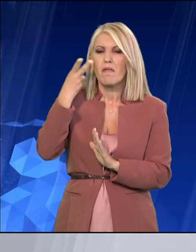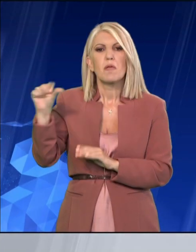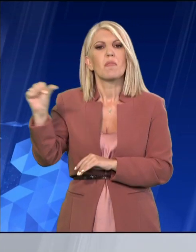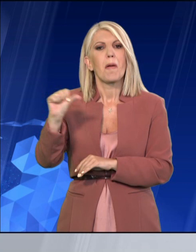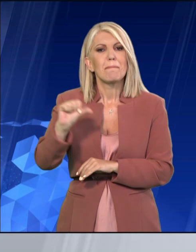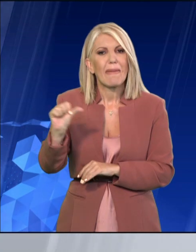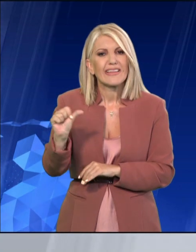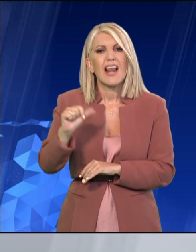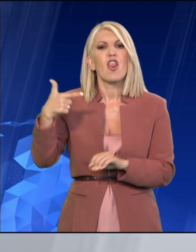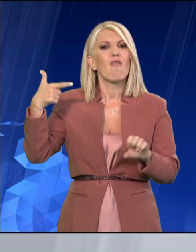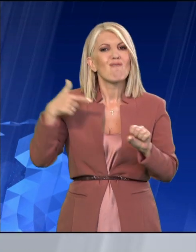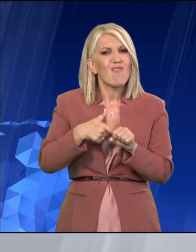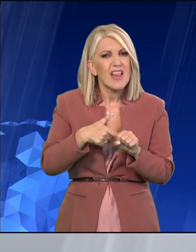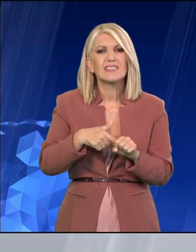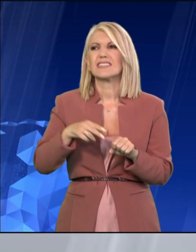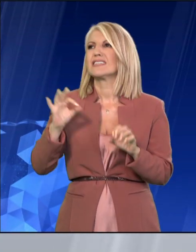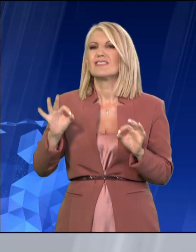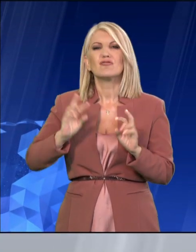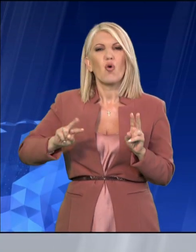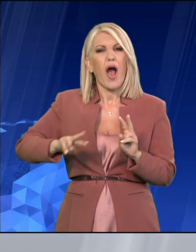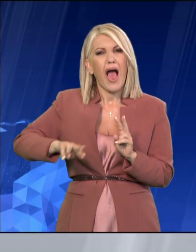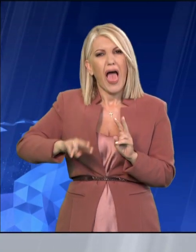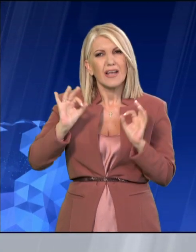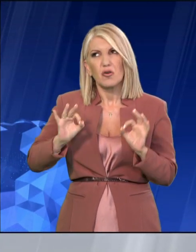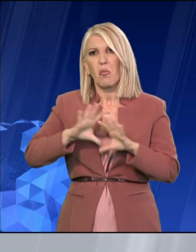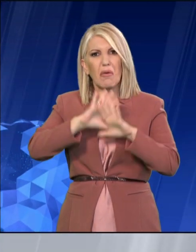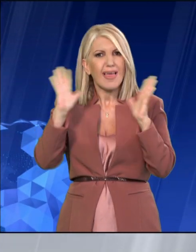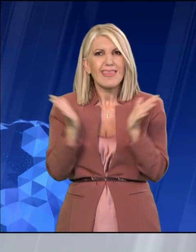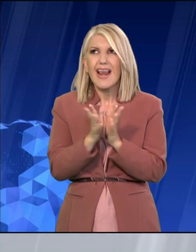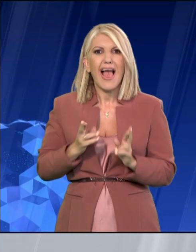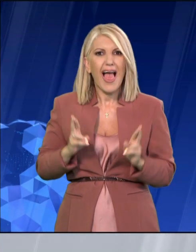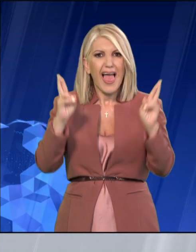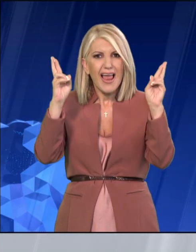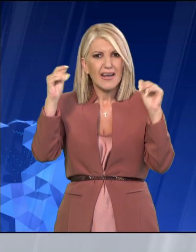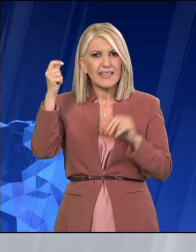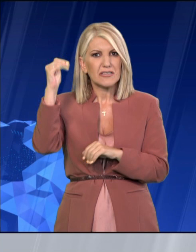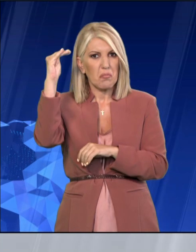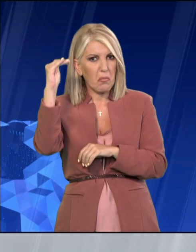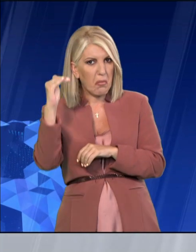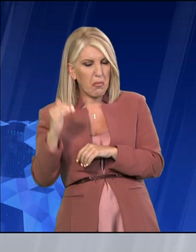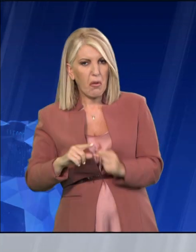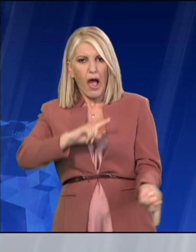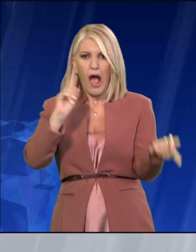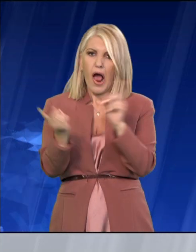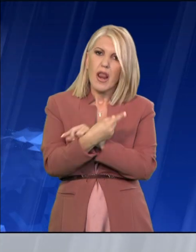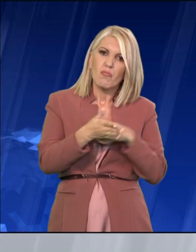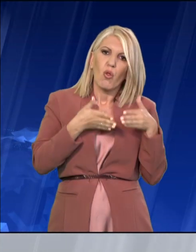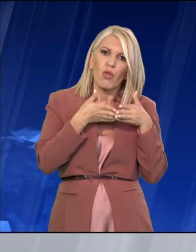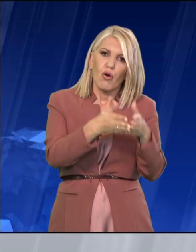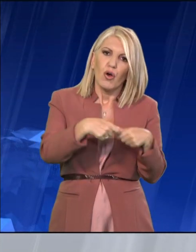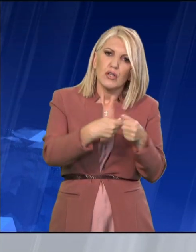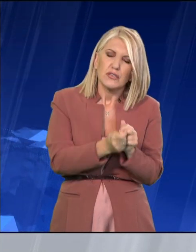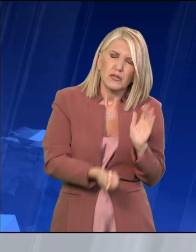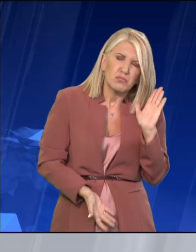Οι εκπτώσεις που κάνουν οι ακτοπλοϊκές των αποϊχωτή συσκέψης στο Μέγαρο Μαξίμου είναι για συγκεκριμένες ομάδες, ενώ διαφέρουν από